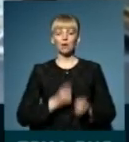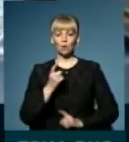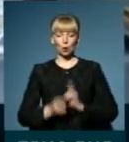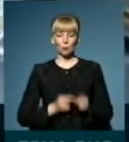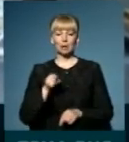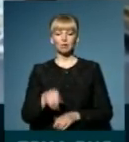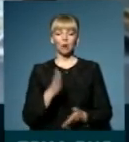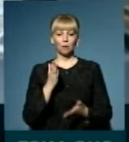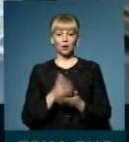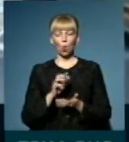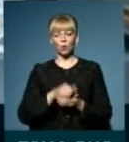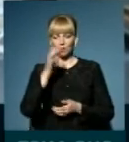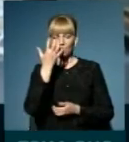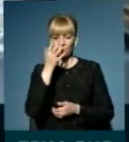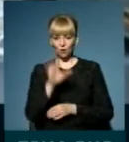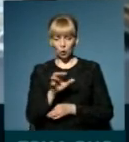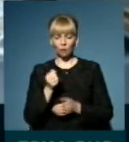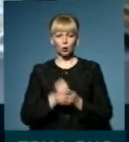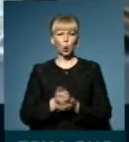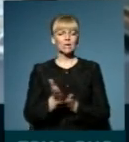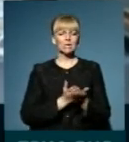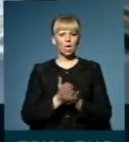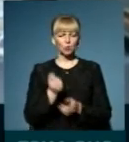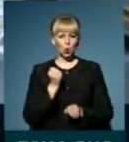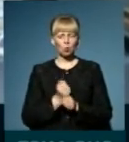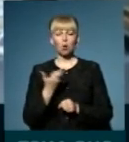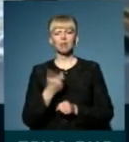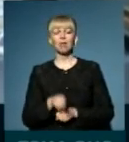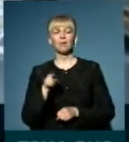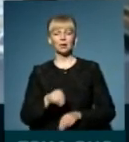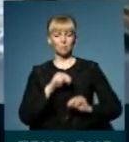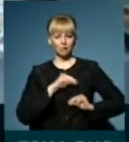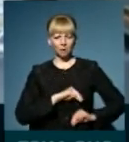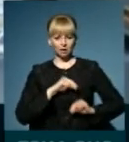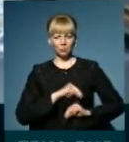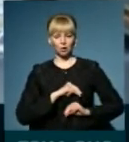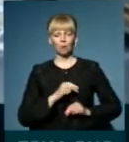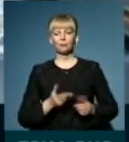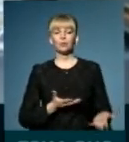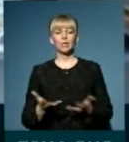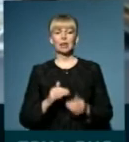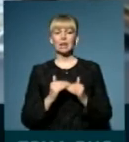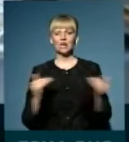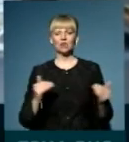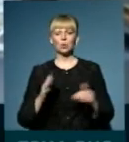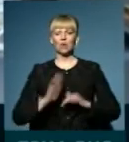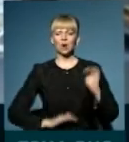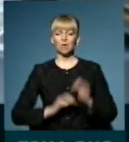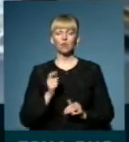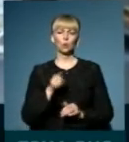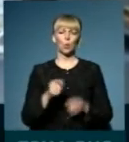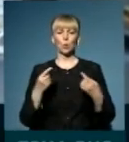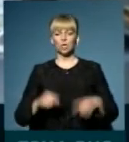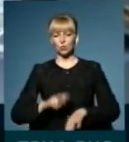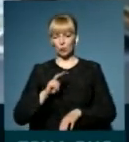і там є від фотографії лікаря до стажу роботи, де він саме працює, який рівень кваліфікацій в того чи